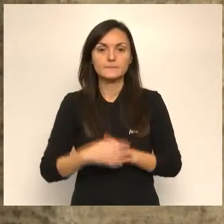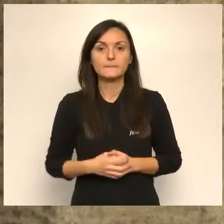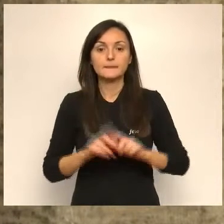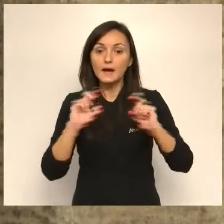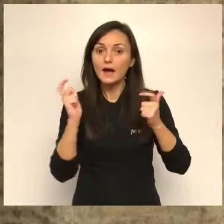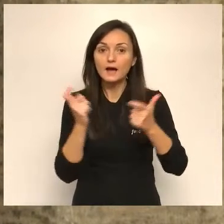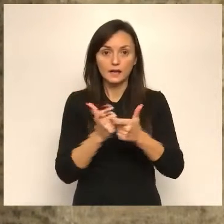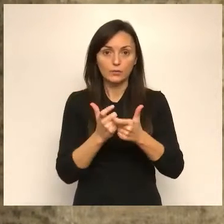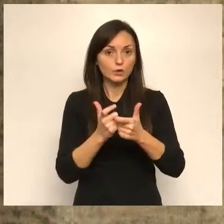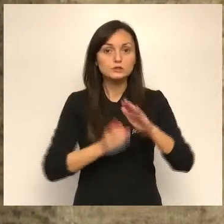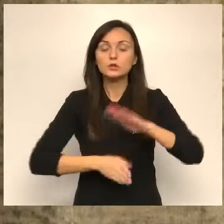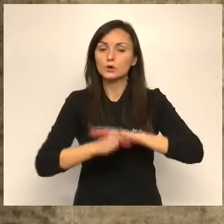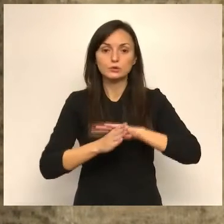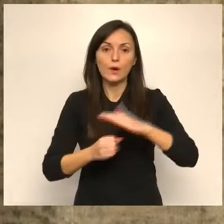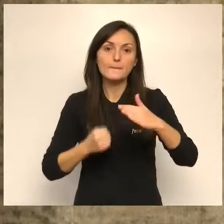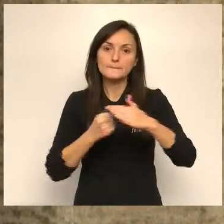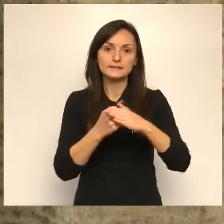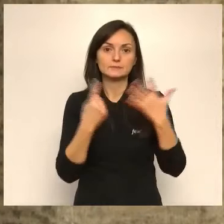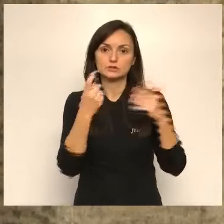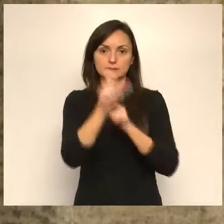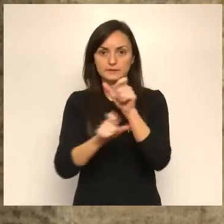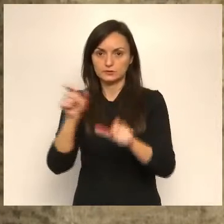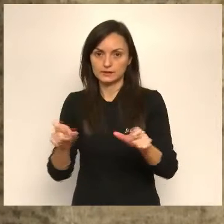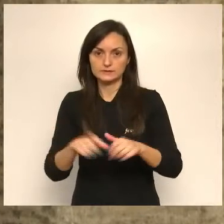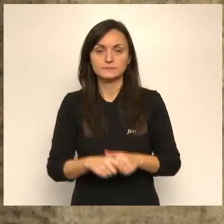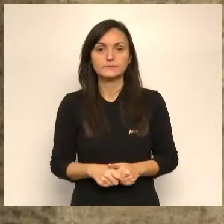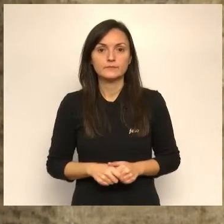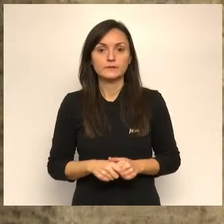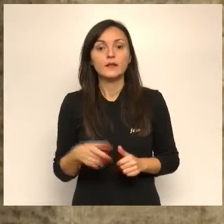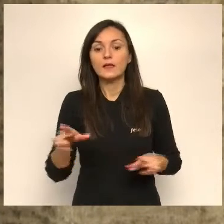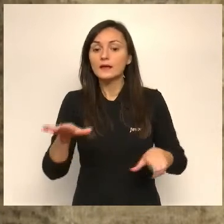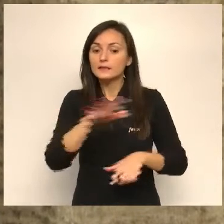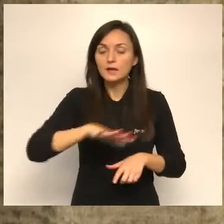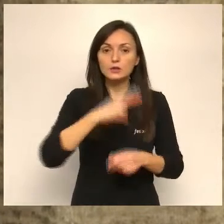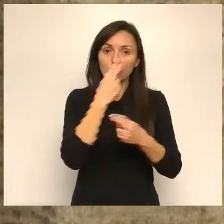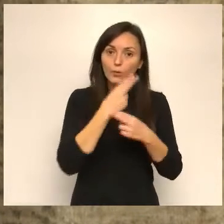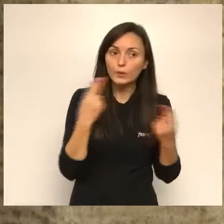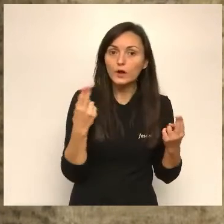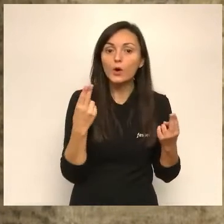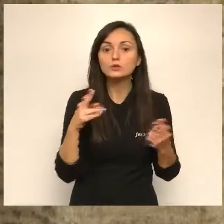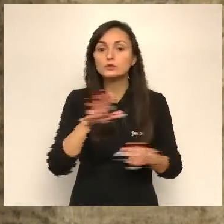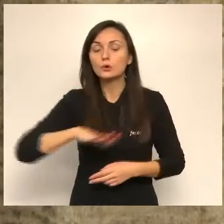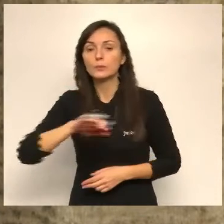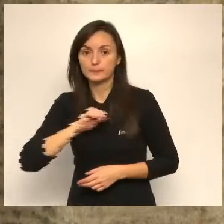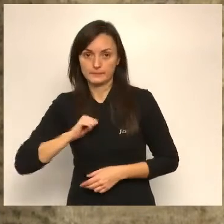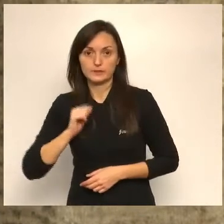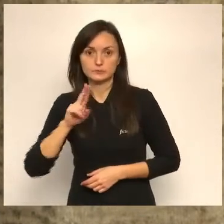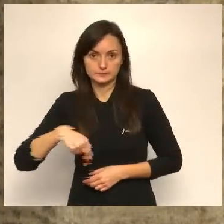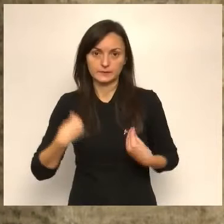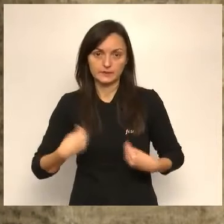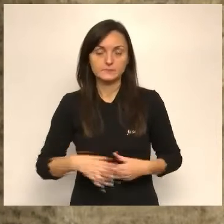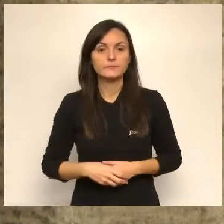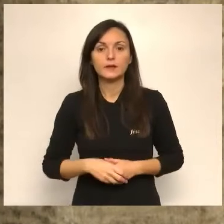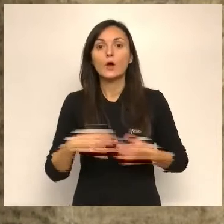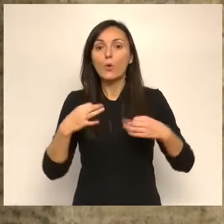reunions continuaran limitades a sis persones, tant en espais públics com privats, de manera